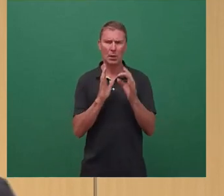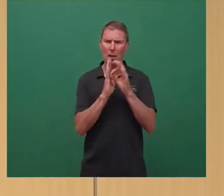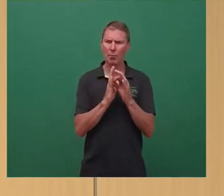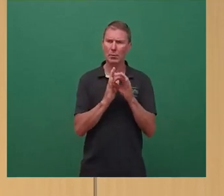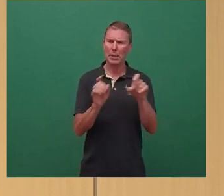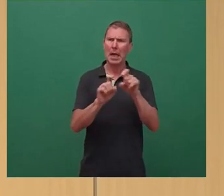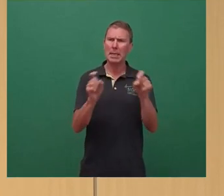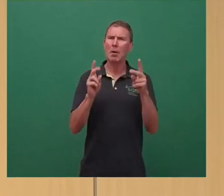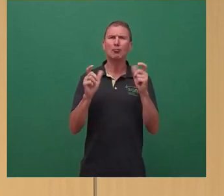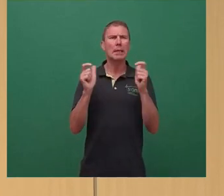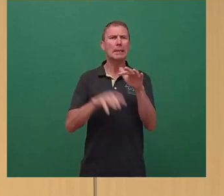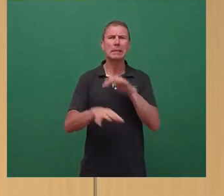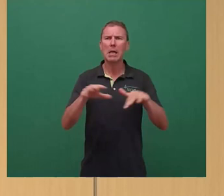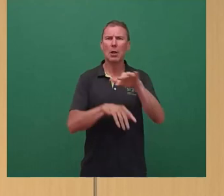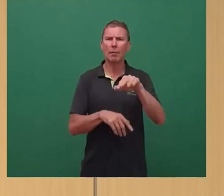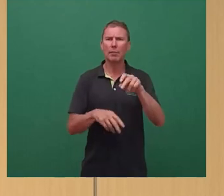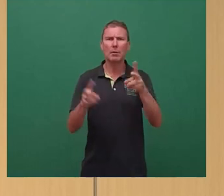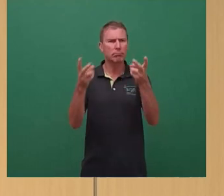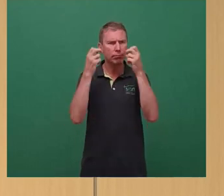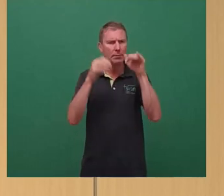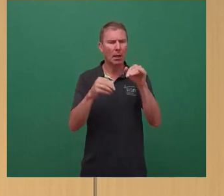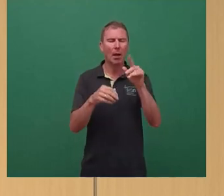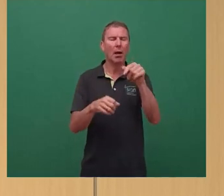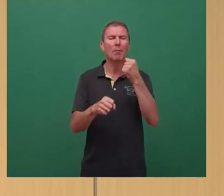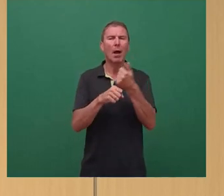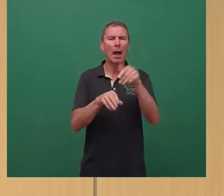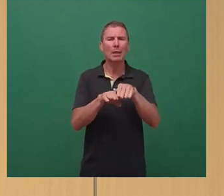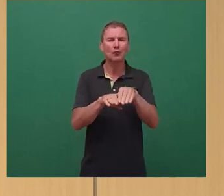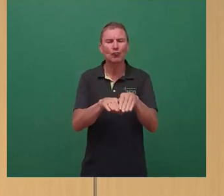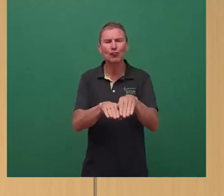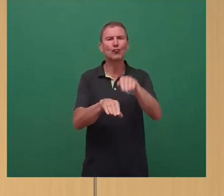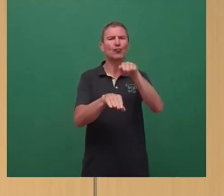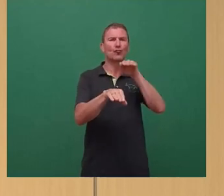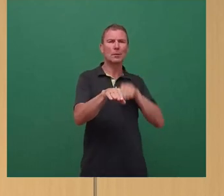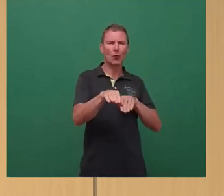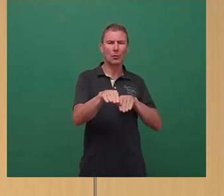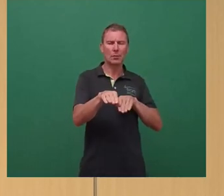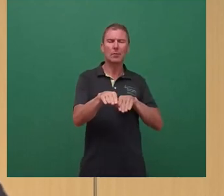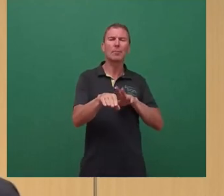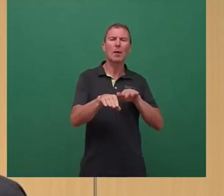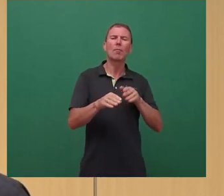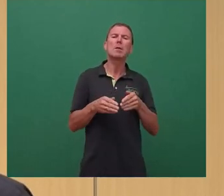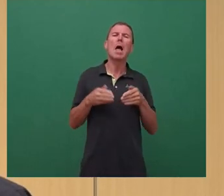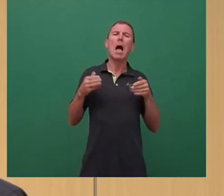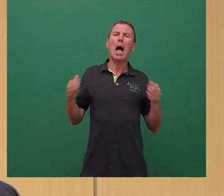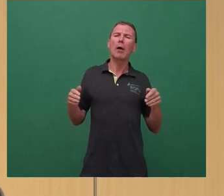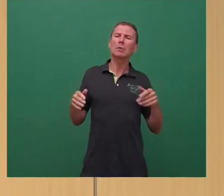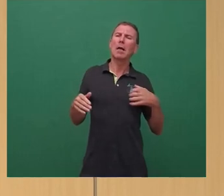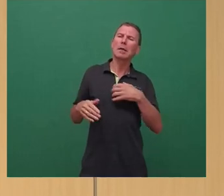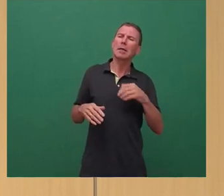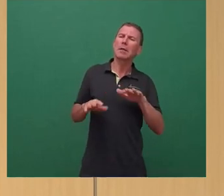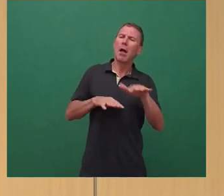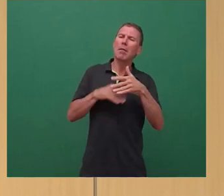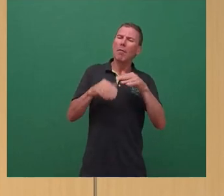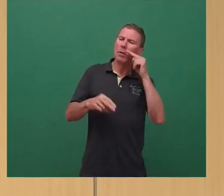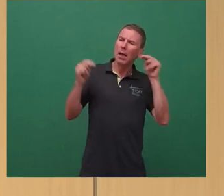Stadtgesellschaft angekommen ist, sollte man einen Schritt zurücktreten und einfach mal vielleicht von außen auch auf den Nahverkehr in Dresden blicken. Und da hat